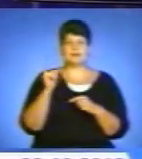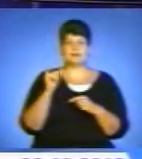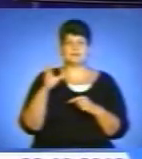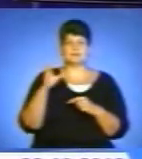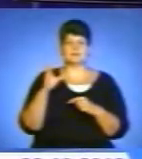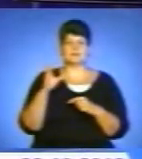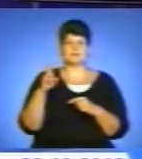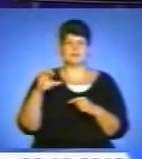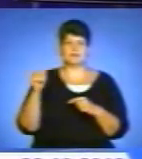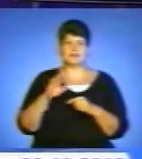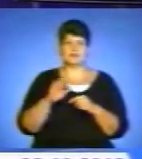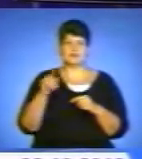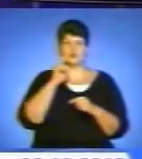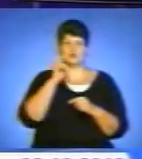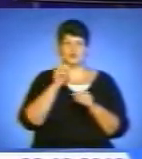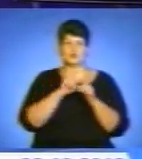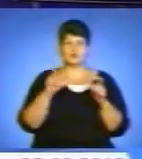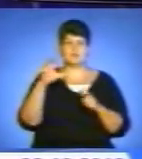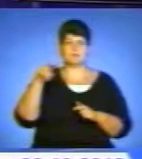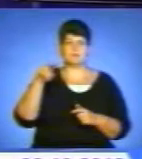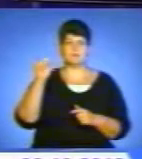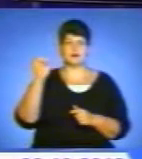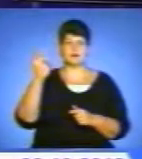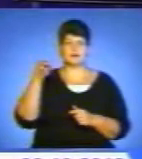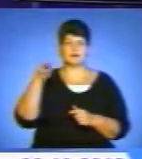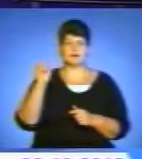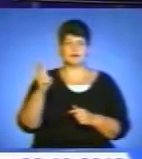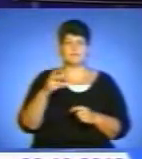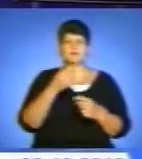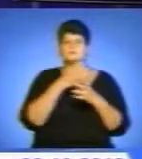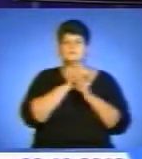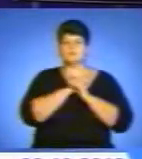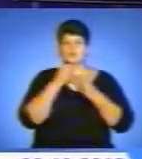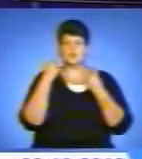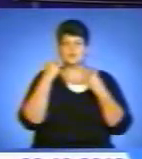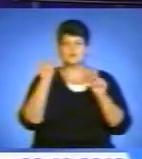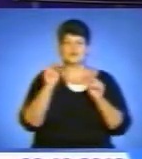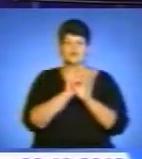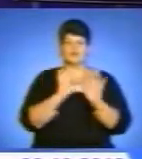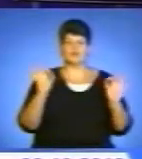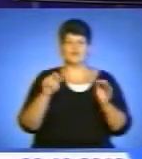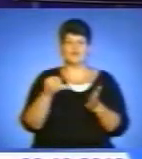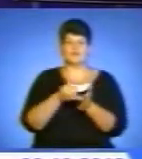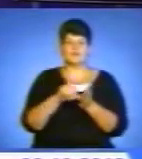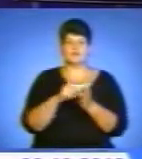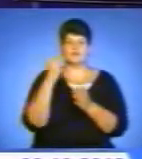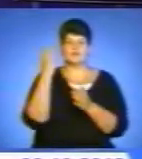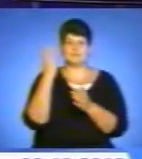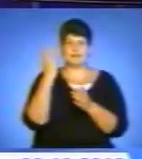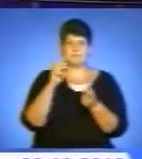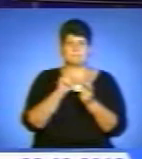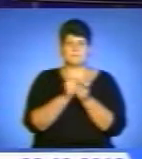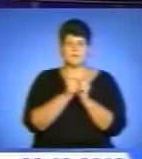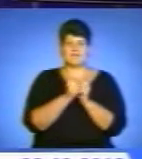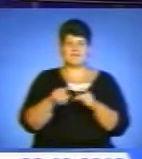«Спартак». Найуспішніший серед тернополян виступив Назар Смаль. Назар результативно провів три поєдинки і у